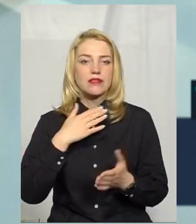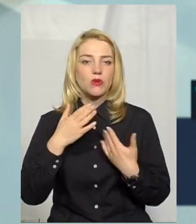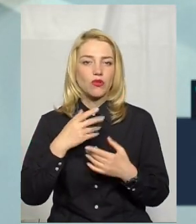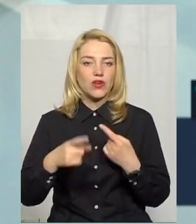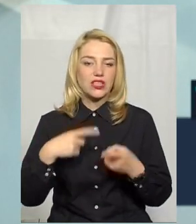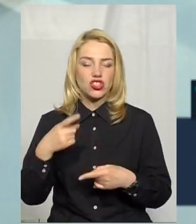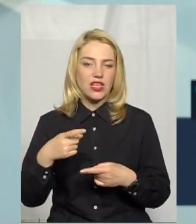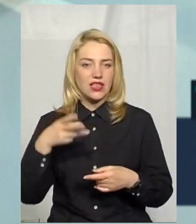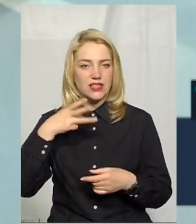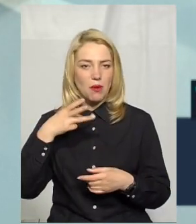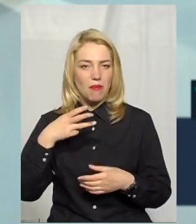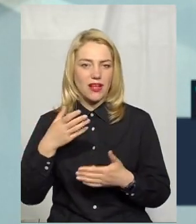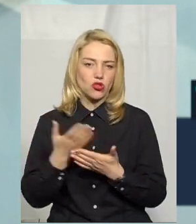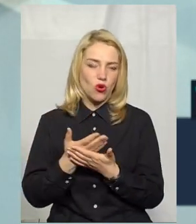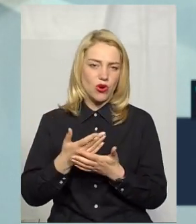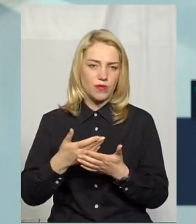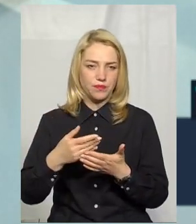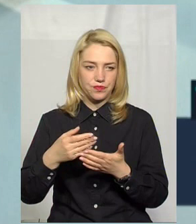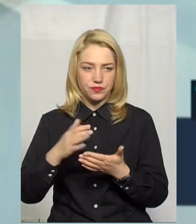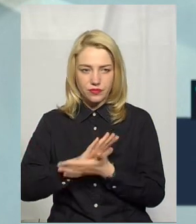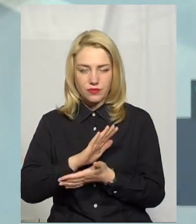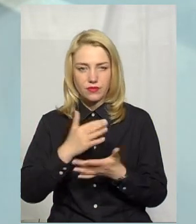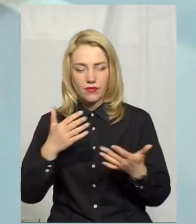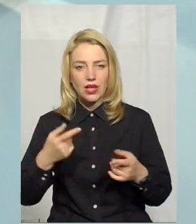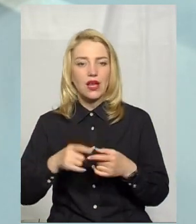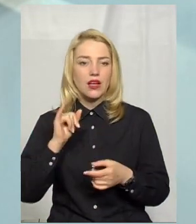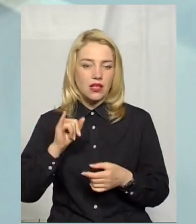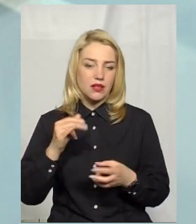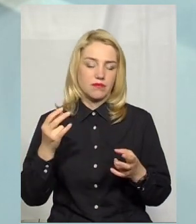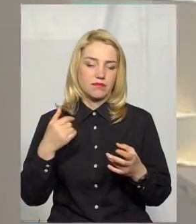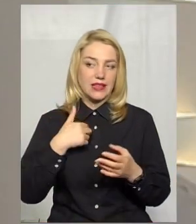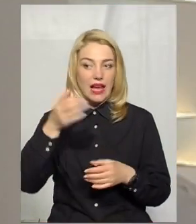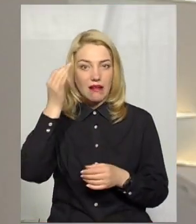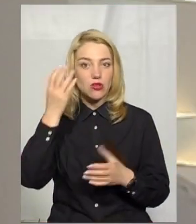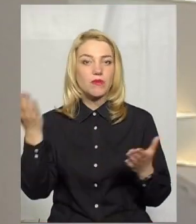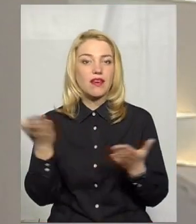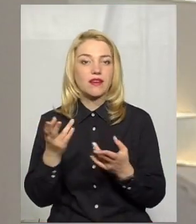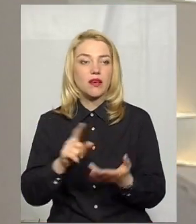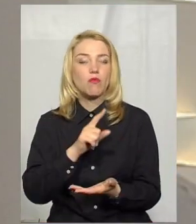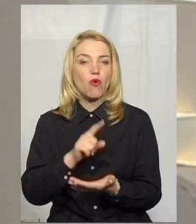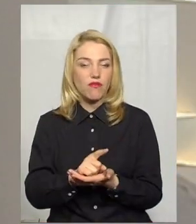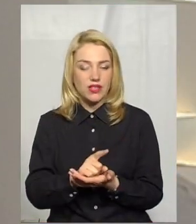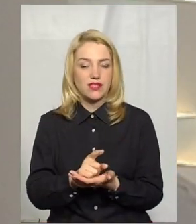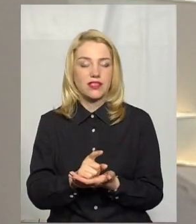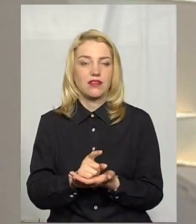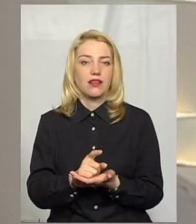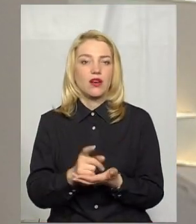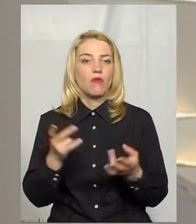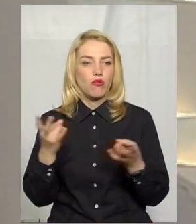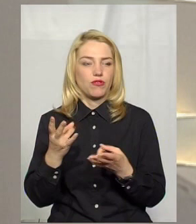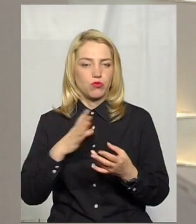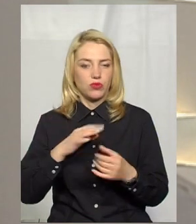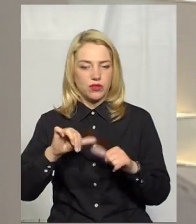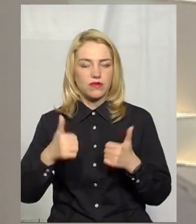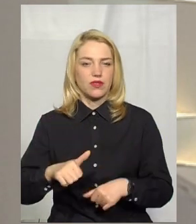Також показувати нашим громадянам Якими повинні бути депутати Тому що Мені досить цікаво